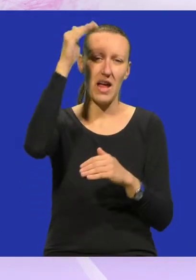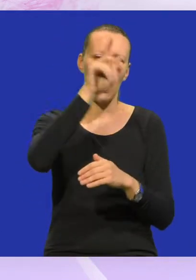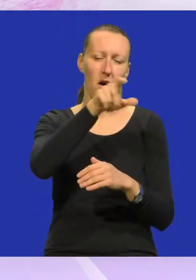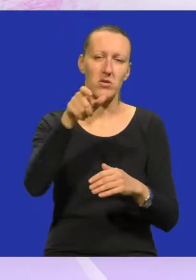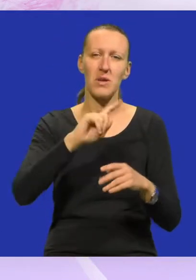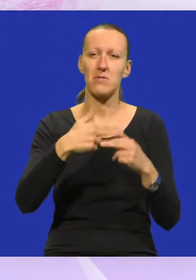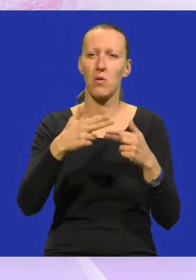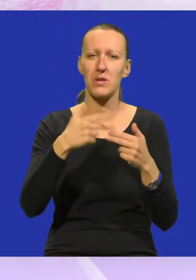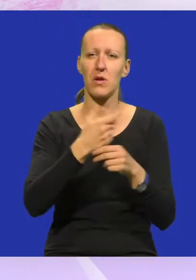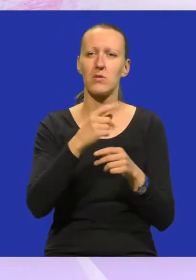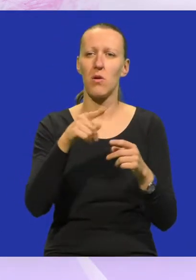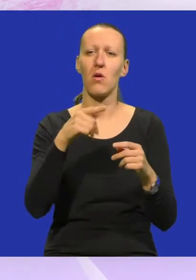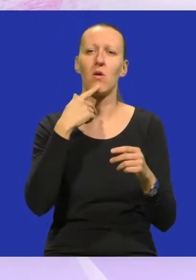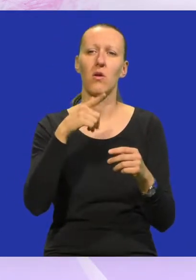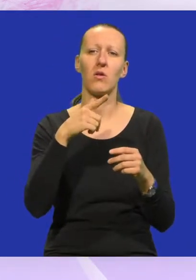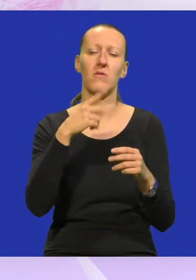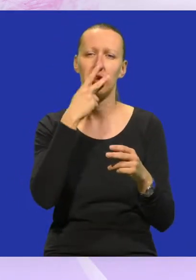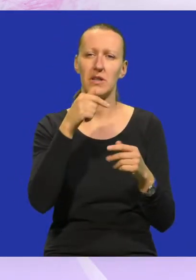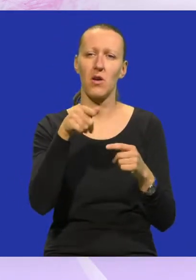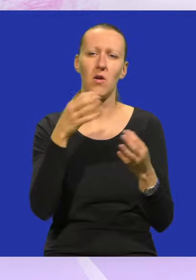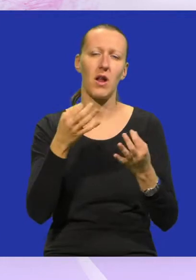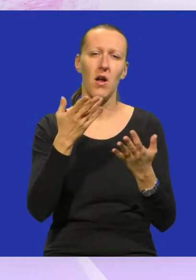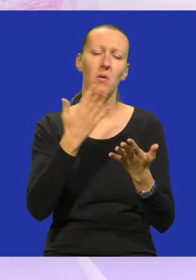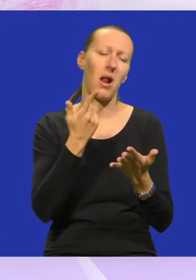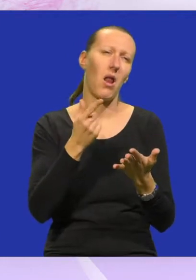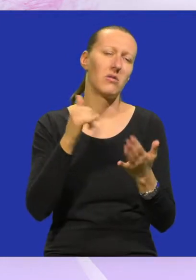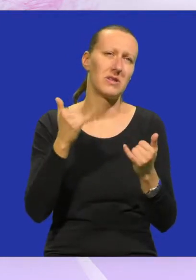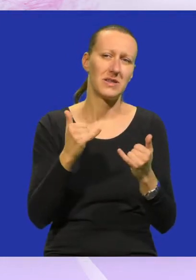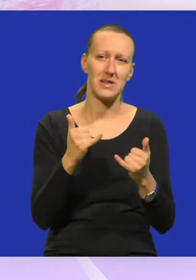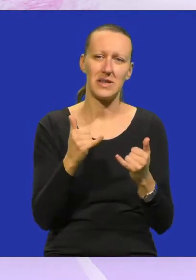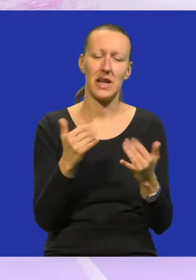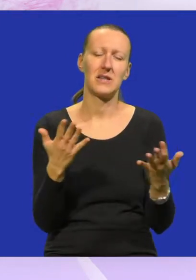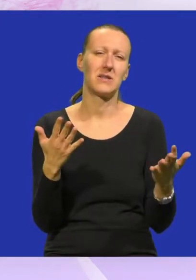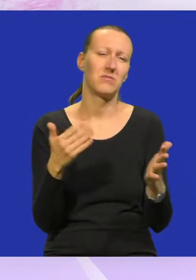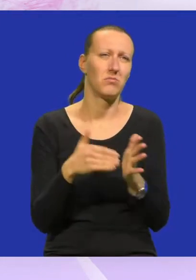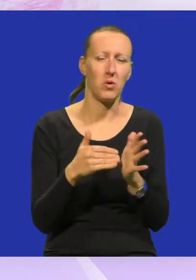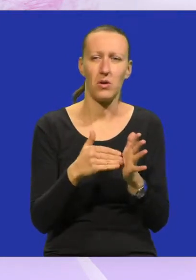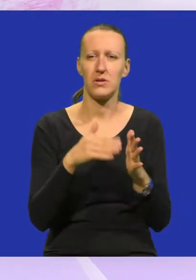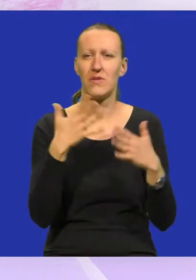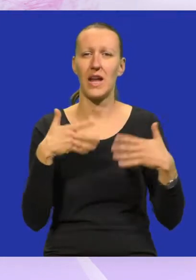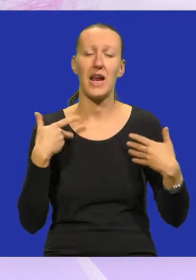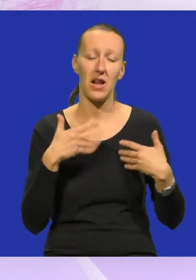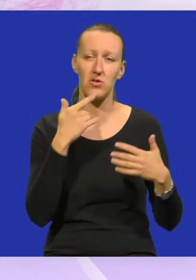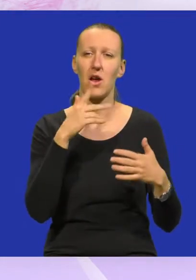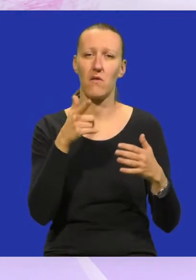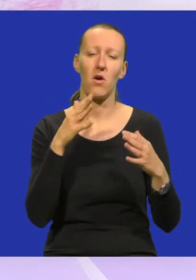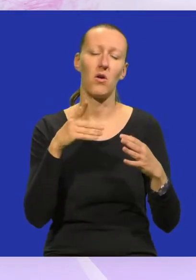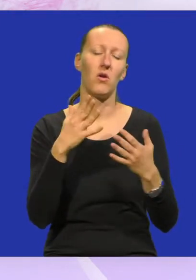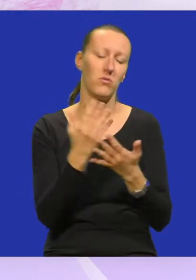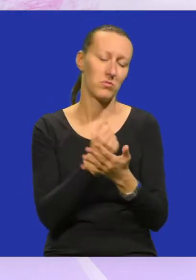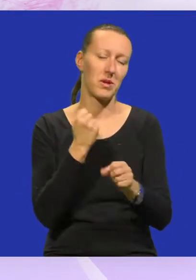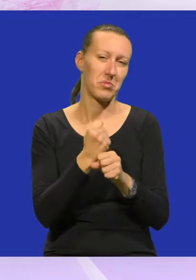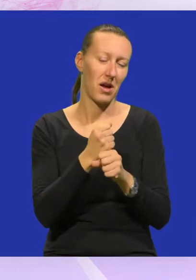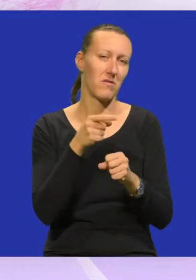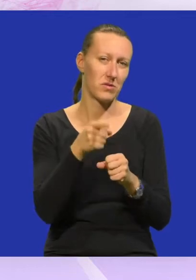ne zbog pristupa nego zbog tema koje se obrađuju, pa nam je to nekako možda malo sad velika radost što se upuštamo u